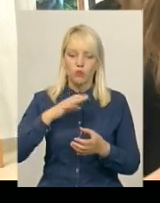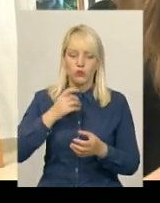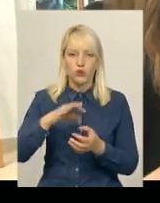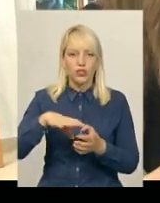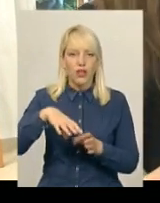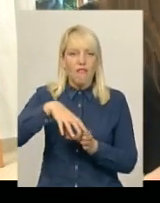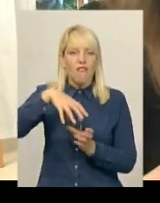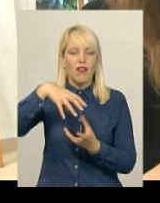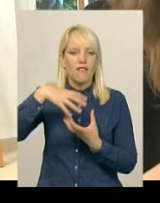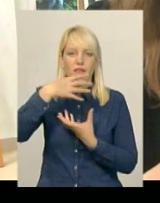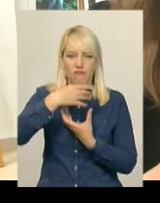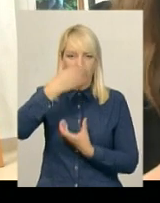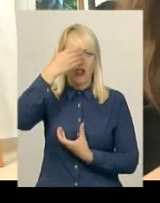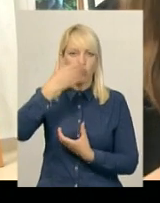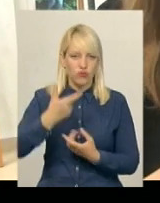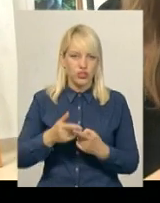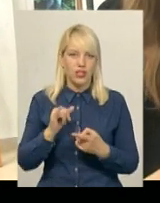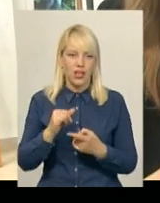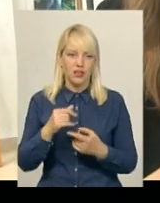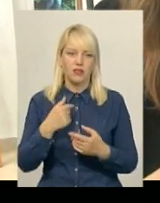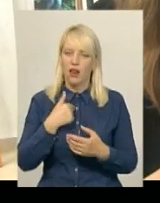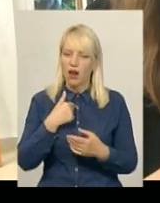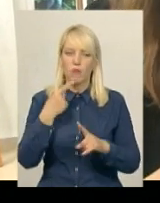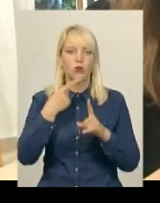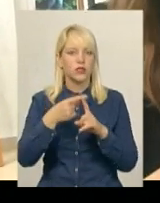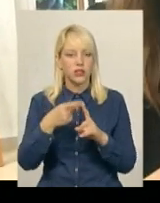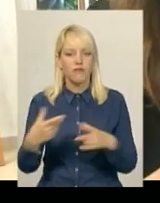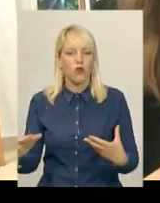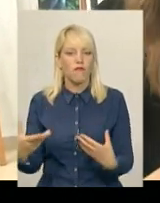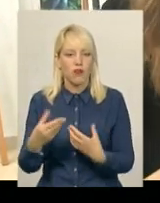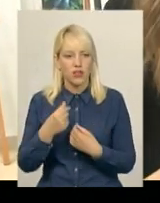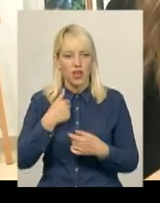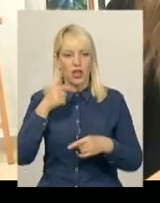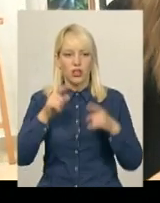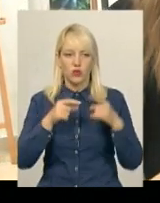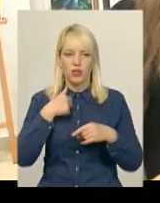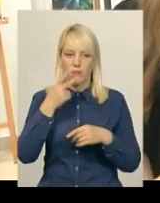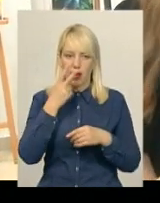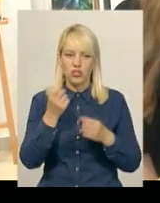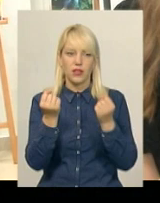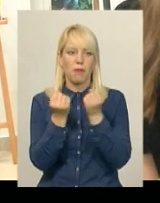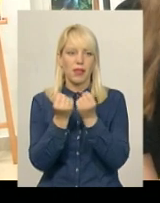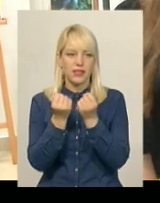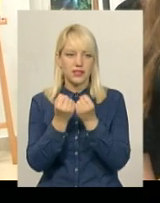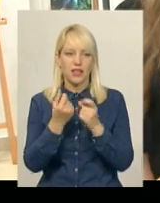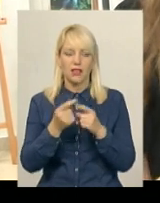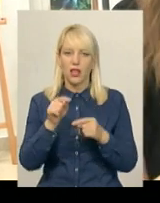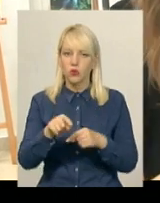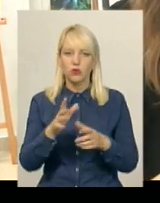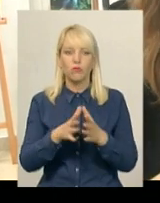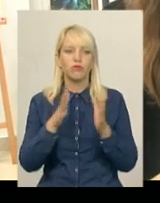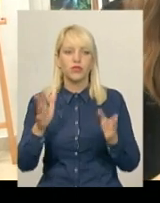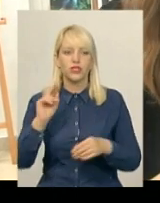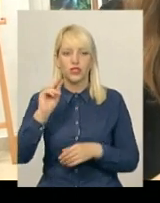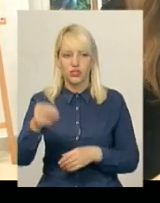Але, власне, я позитивно вражена. Адже я іноді бачила близнят, але тут їх набагато